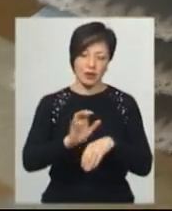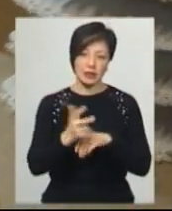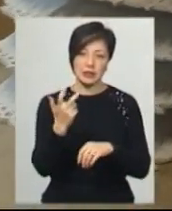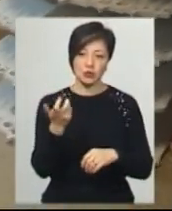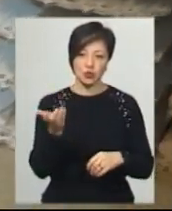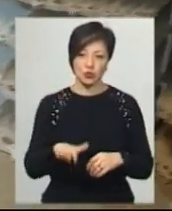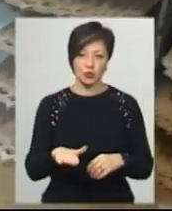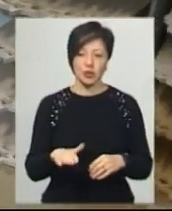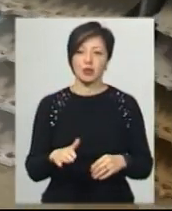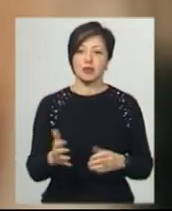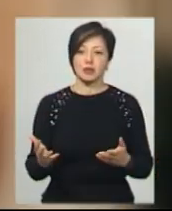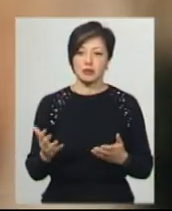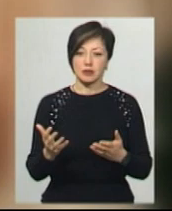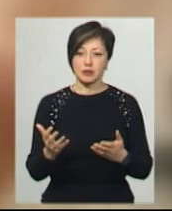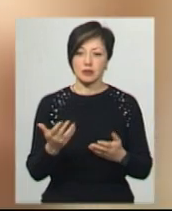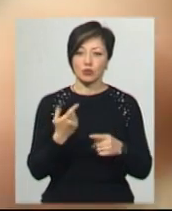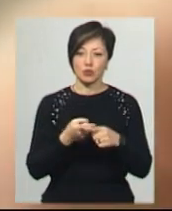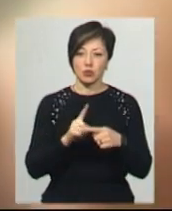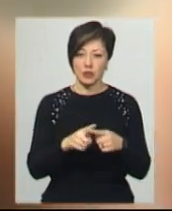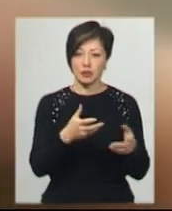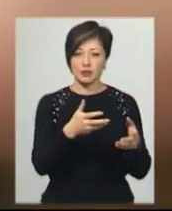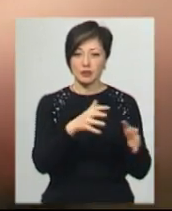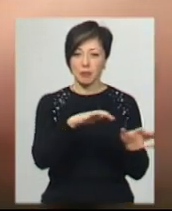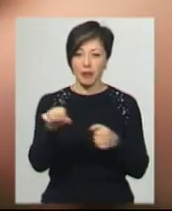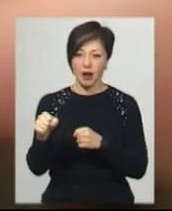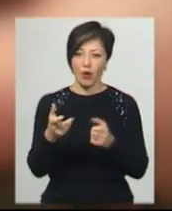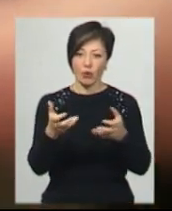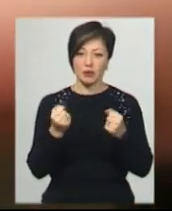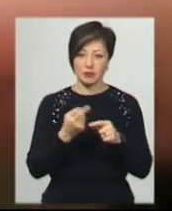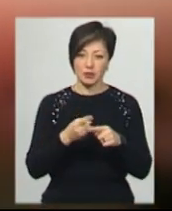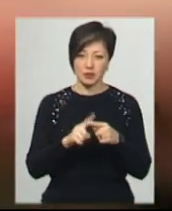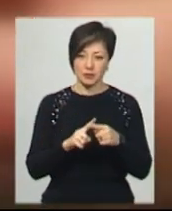300 штук. Збирає такий щиток вже отримувач, розповідає Олександр.